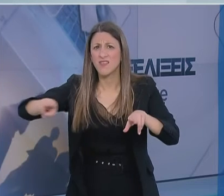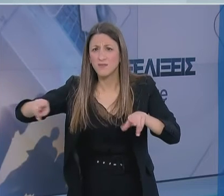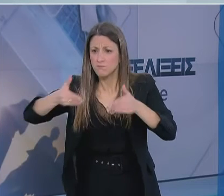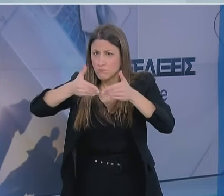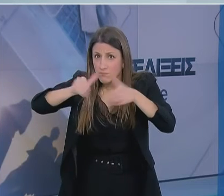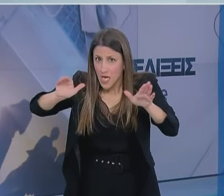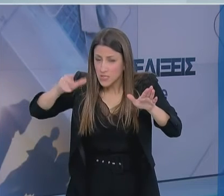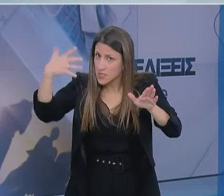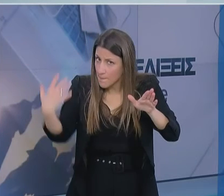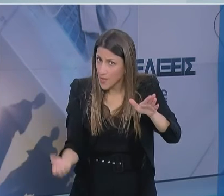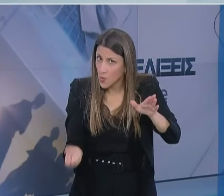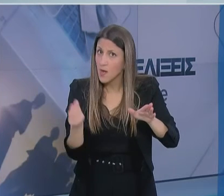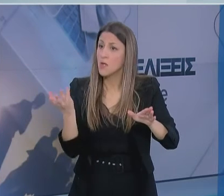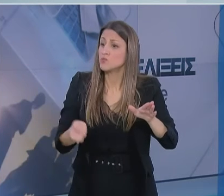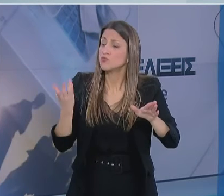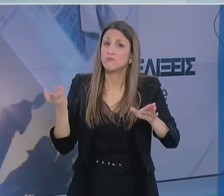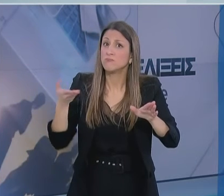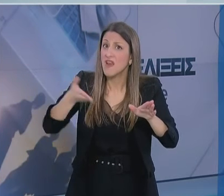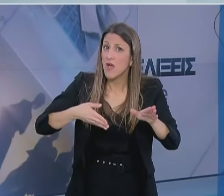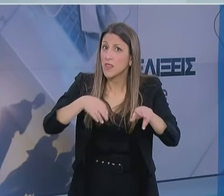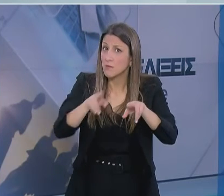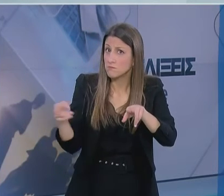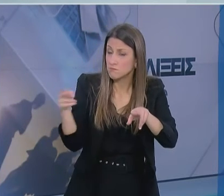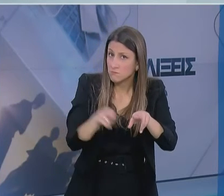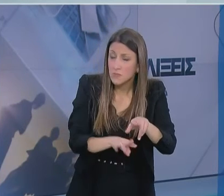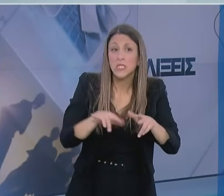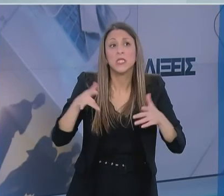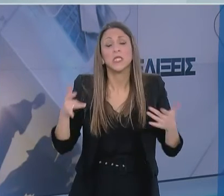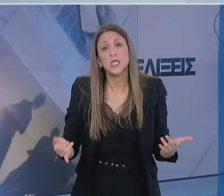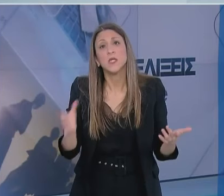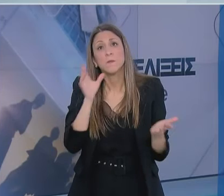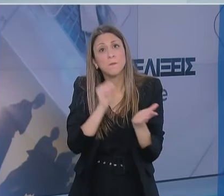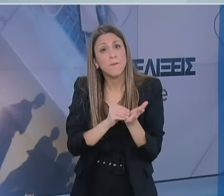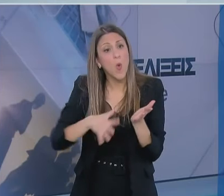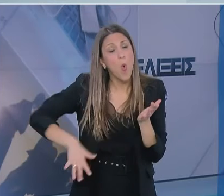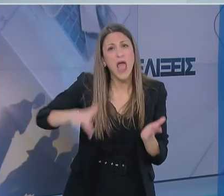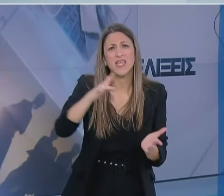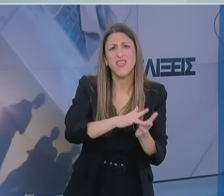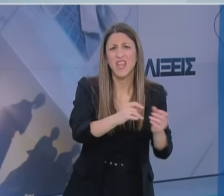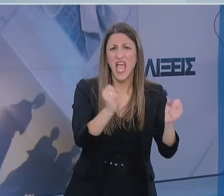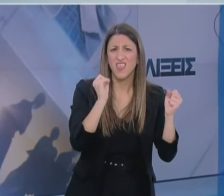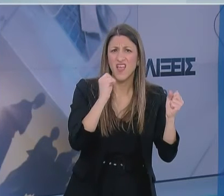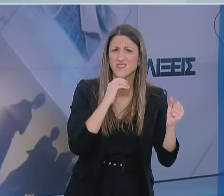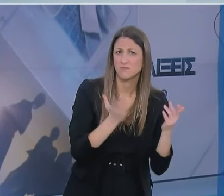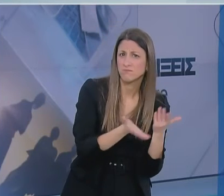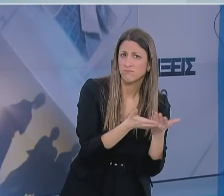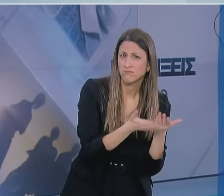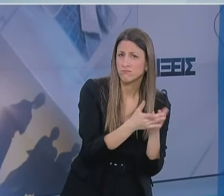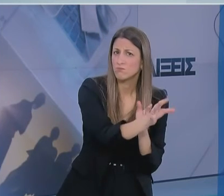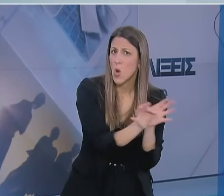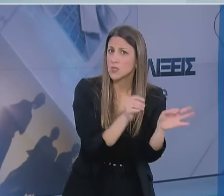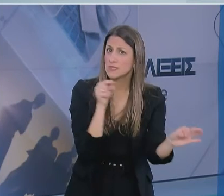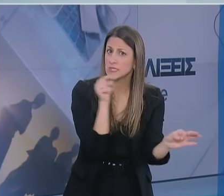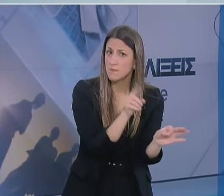ανάπτυξη νέων, ενίσχυση των δημοσίων εργαστηρίων και στήριξη της εξοδοσονοκομιακής φροντίδας, της πρωτοβάθμιας φροντίδας υγείας.